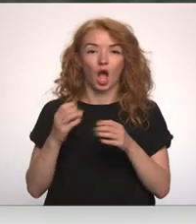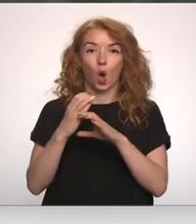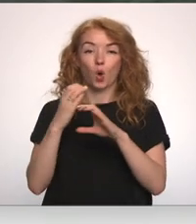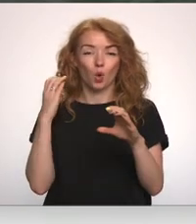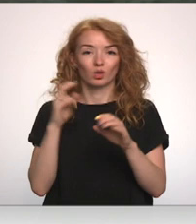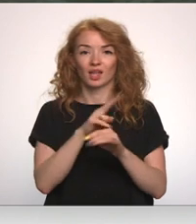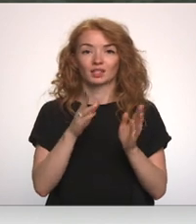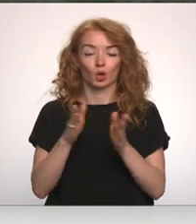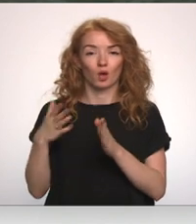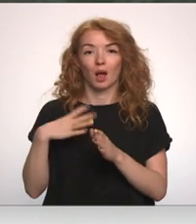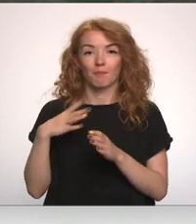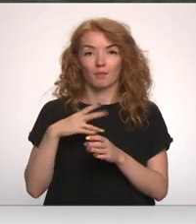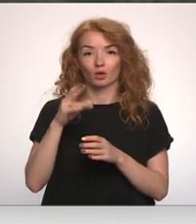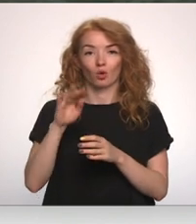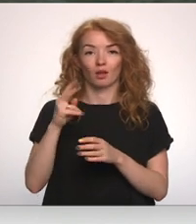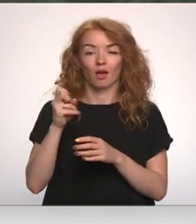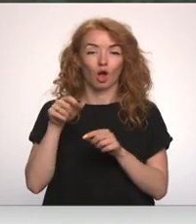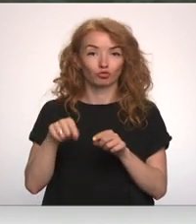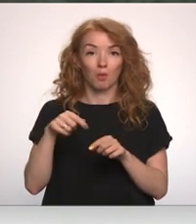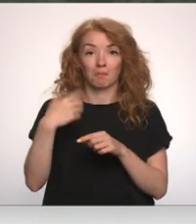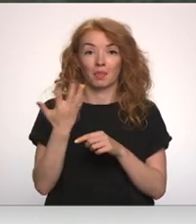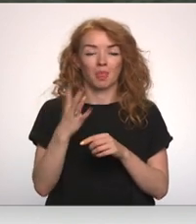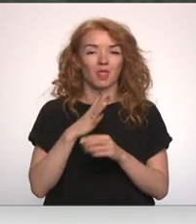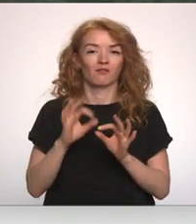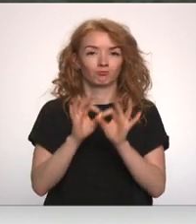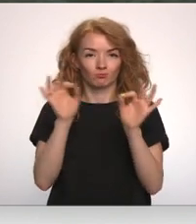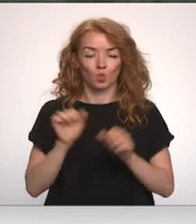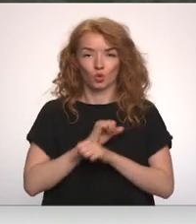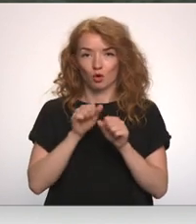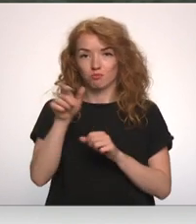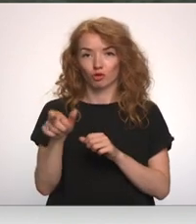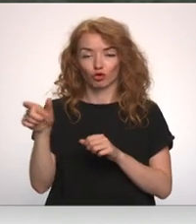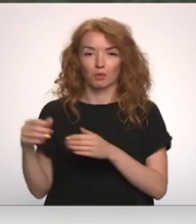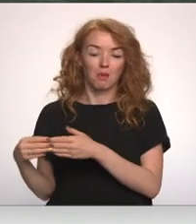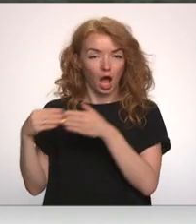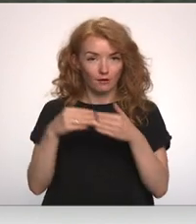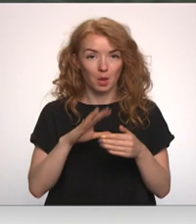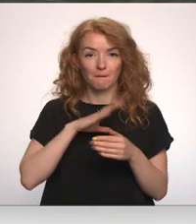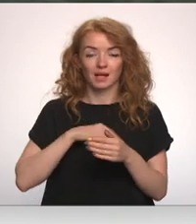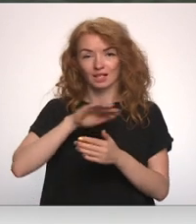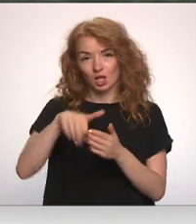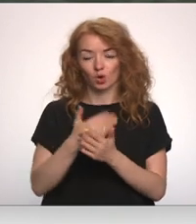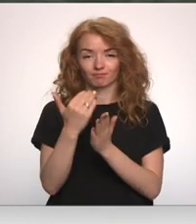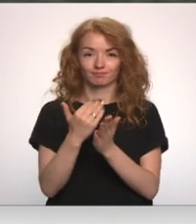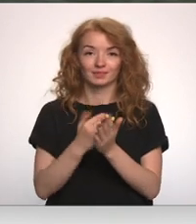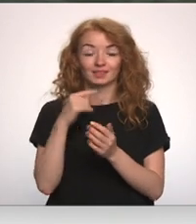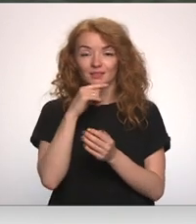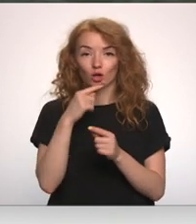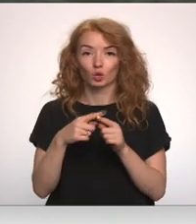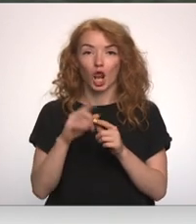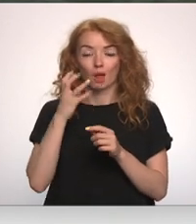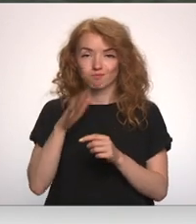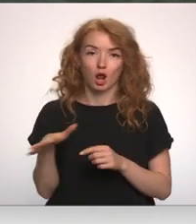iemesliem, kādēļ uzņēmums Norde, ka nespēs šo piekdienu sākt nodrošināt pasažieru pārvadājums pēc jaunajām prasībām Cēsu un